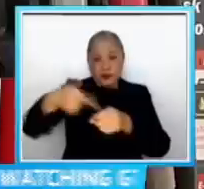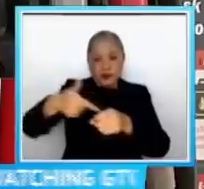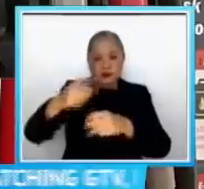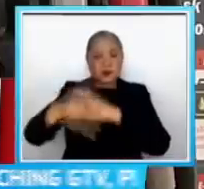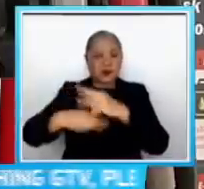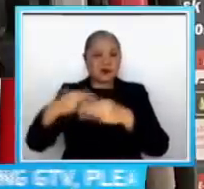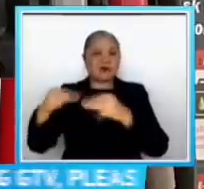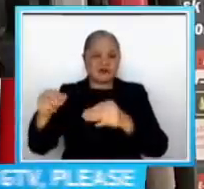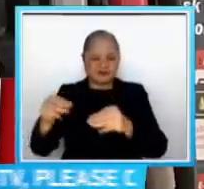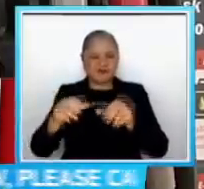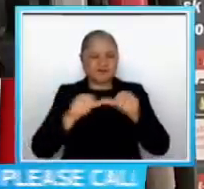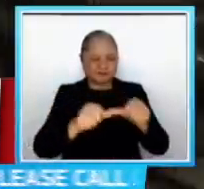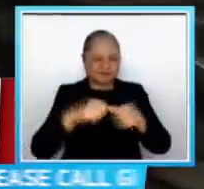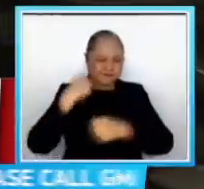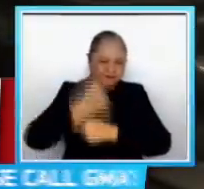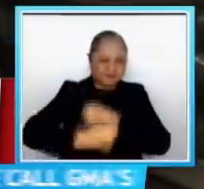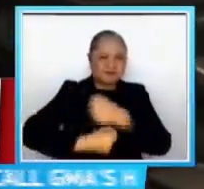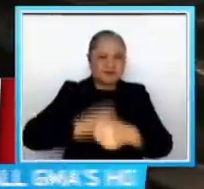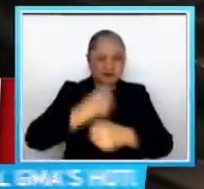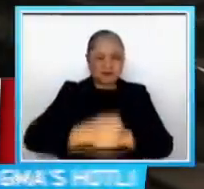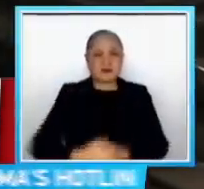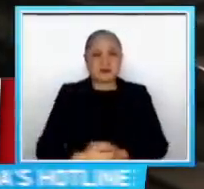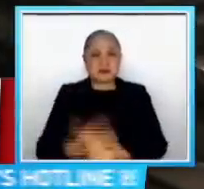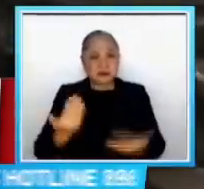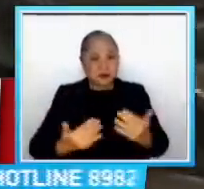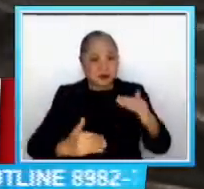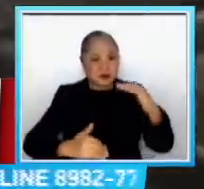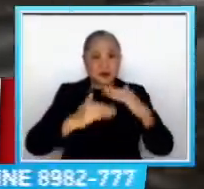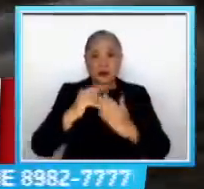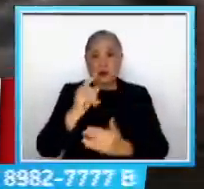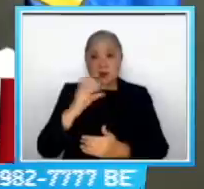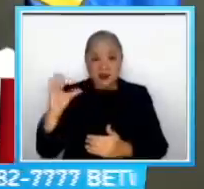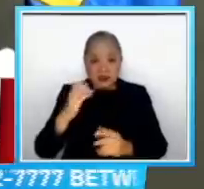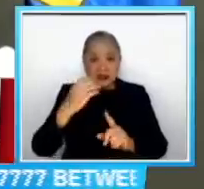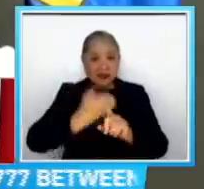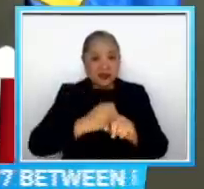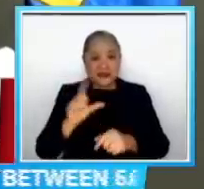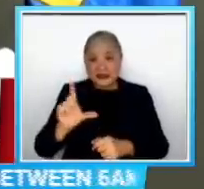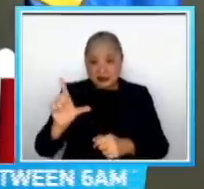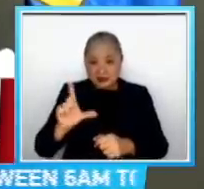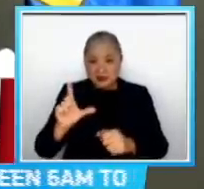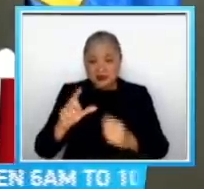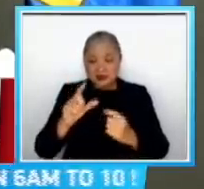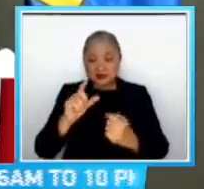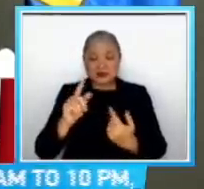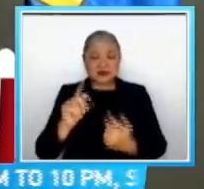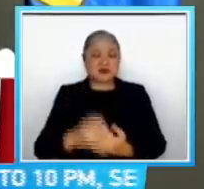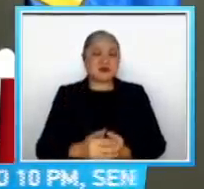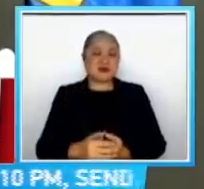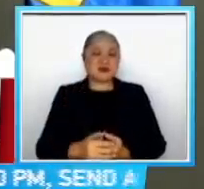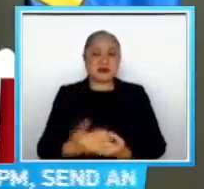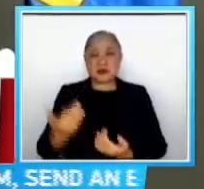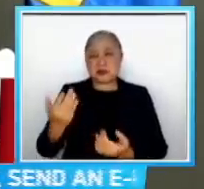kalbaryo Aabot kaya tayo sa 100 pesos kada litro ng gasolina Question of possibility